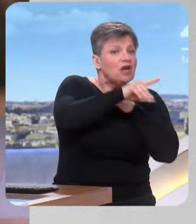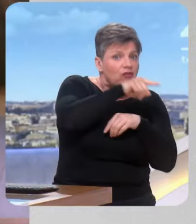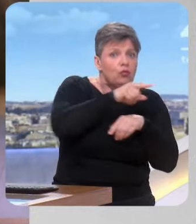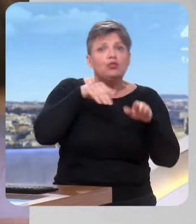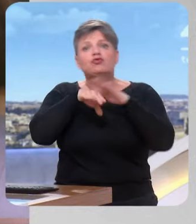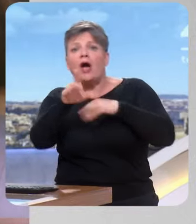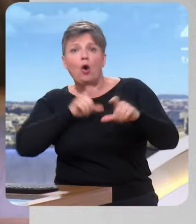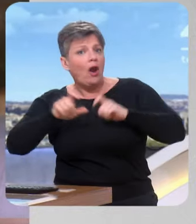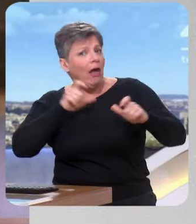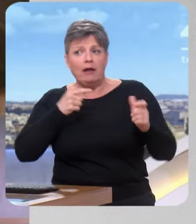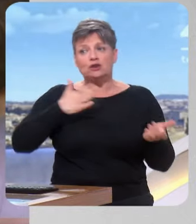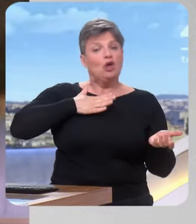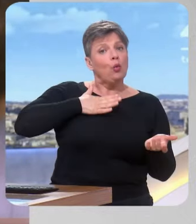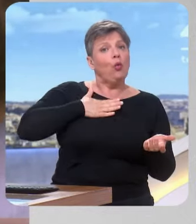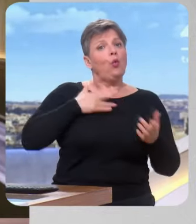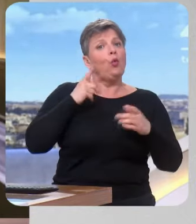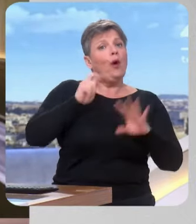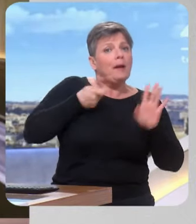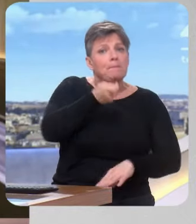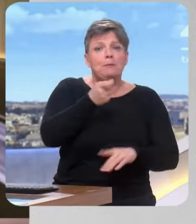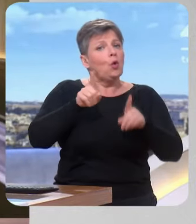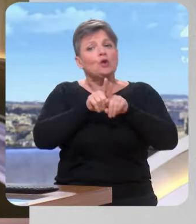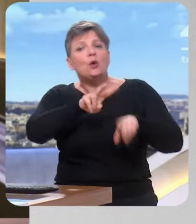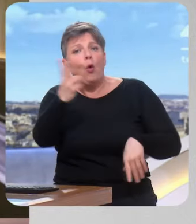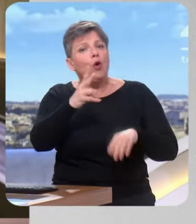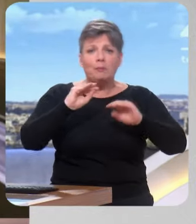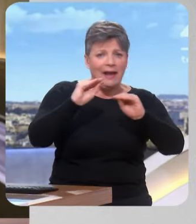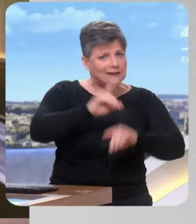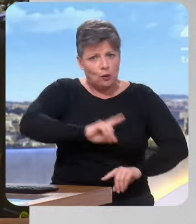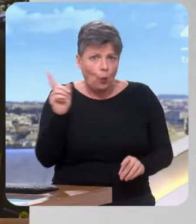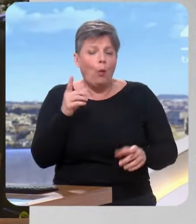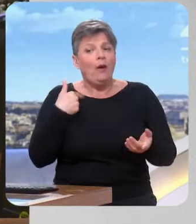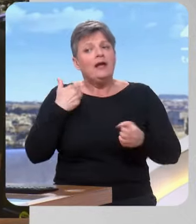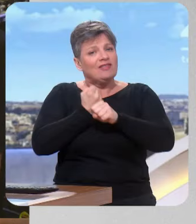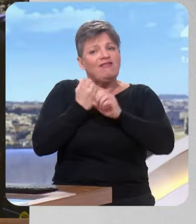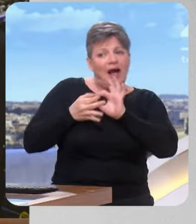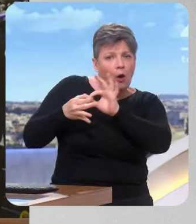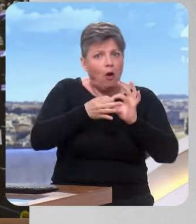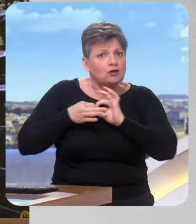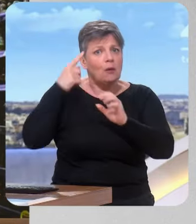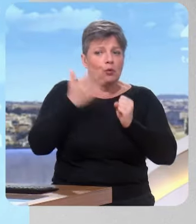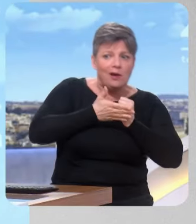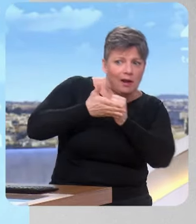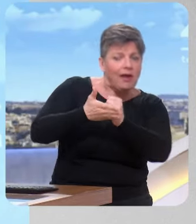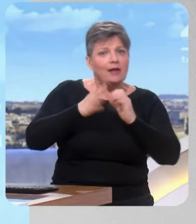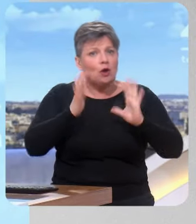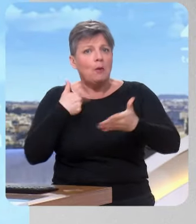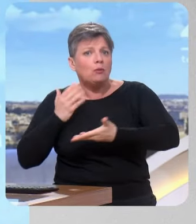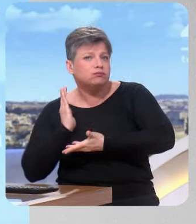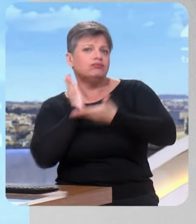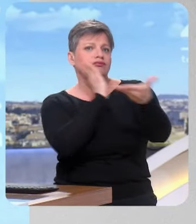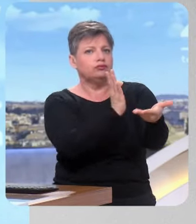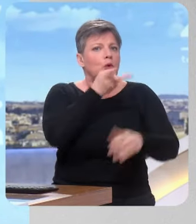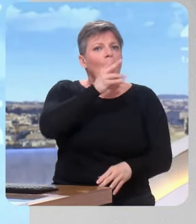collègues ? Ni chez nous, ni chez les collègues, apparemment. Et on travaille évidemment étroitement avec eux pour voir si on peut les aider et envoyer un conteneur plus vite en cas